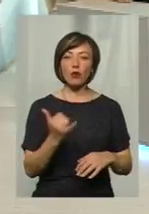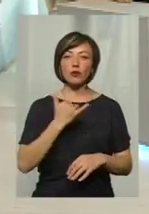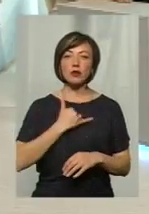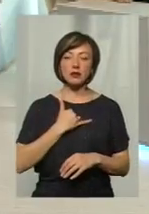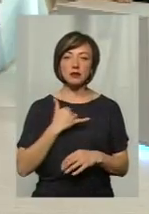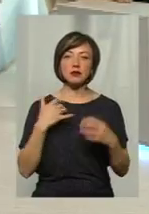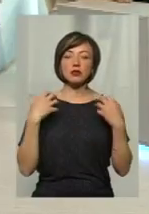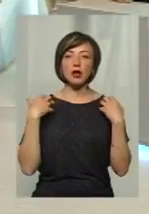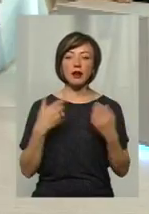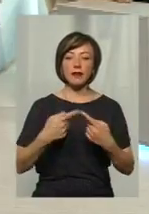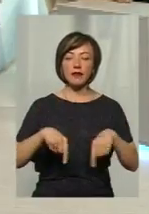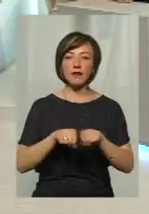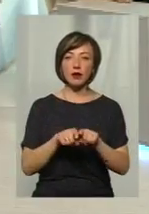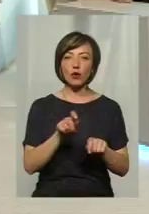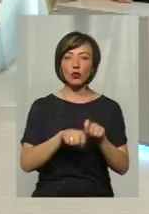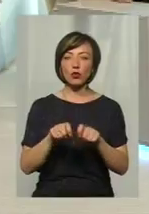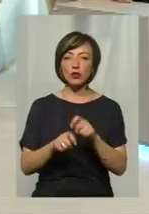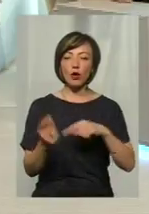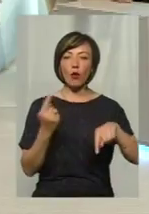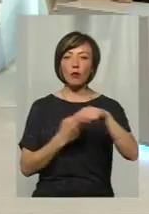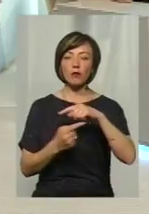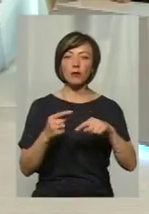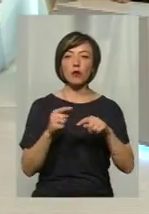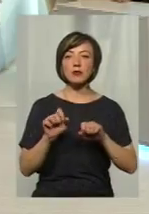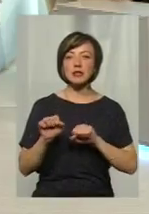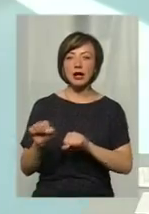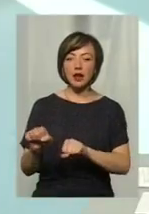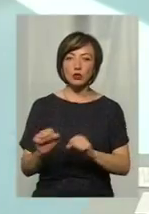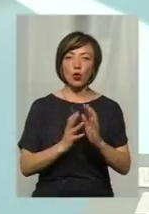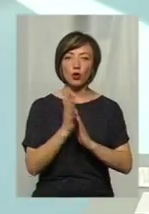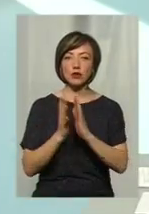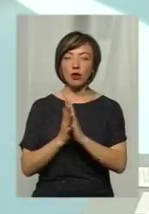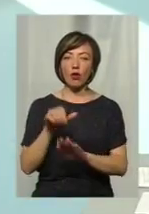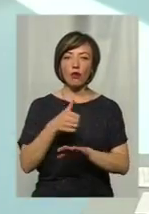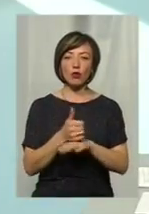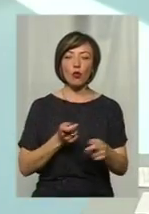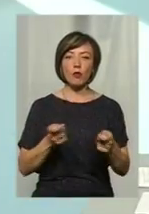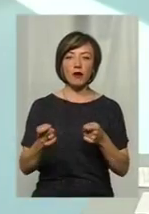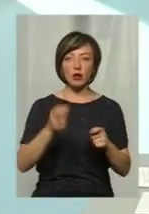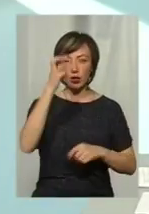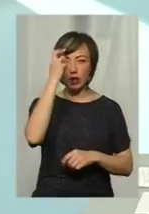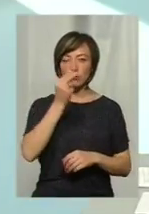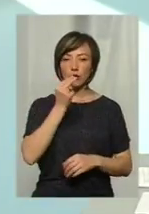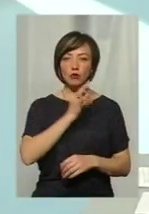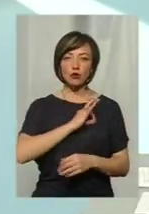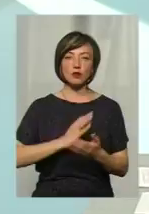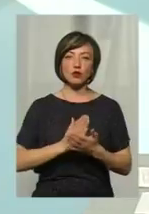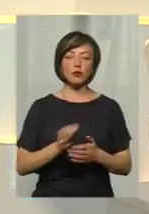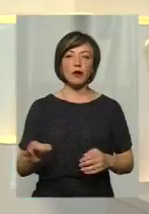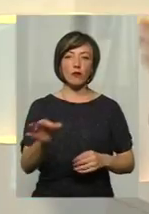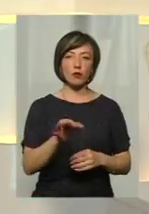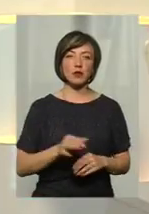відділу контролю за обігом засобів захисту рослин головного управління Держпродспоживслужби в області. Доброго дня. Доброго вечора.